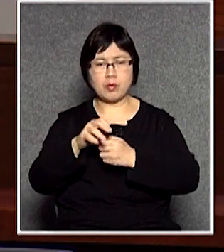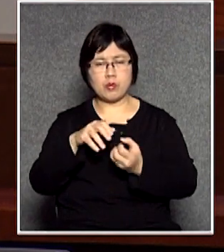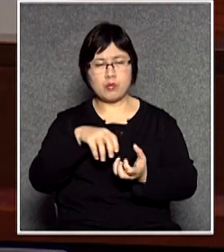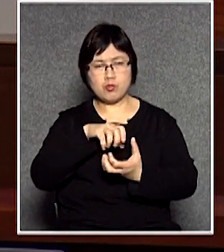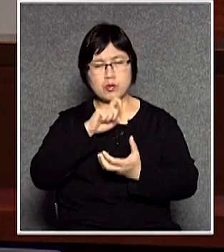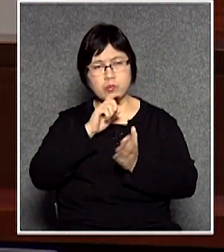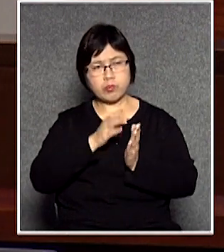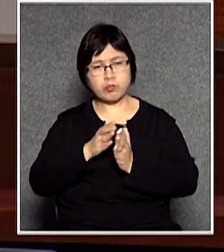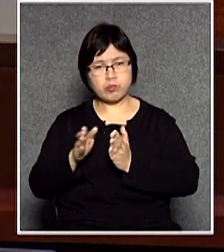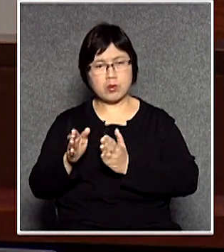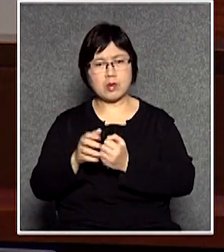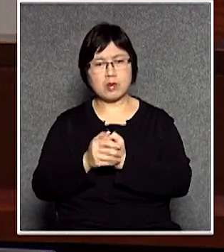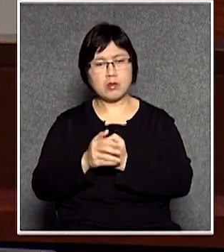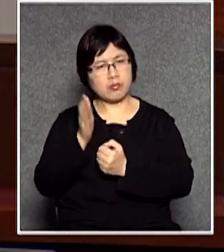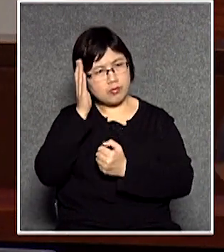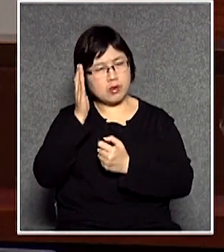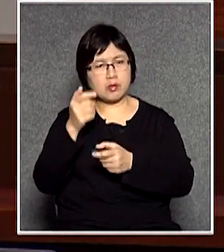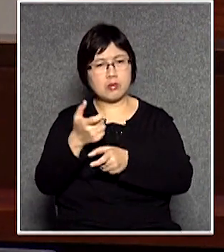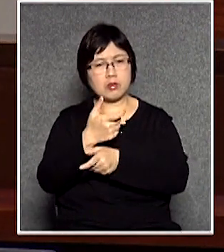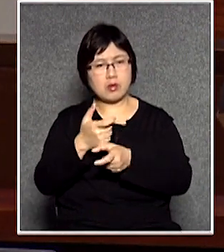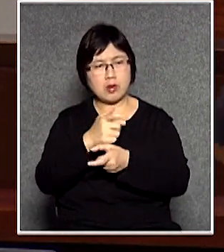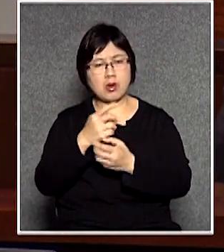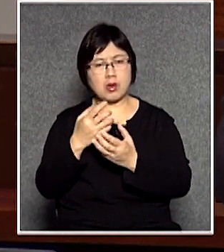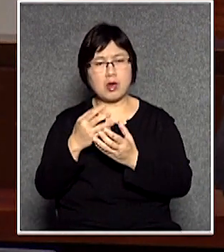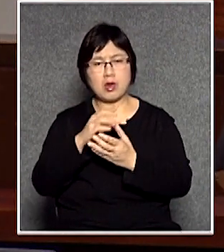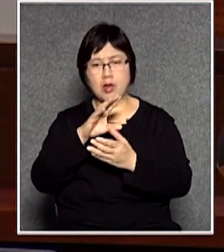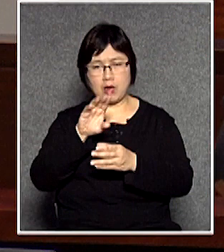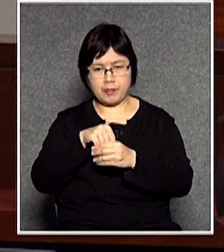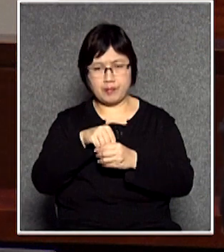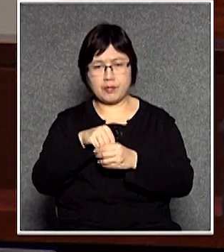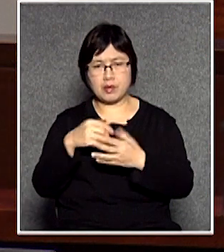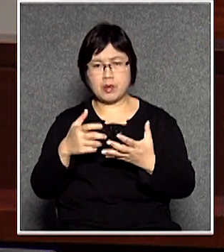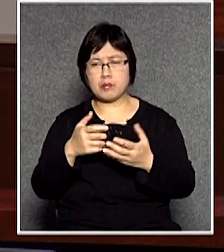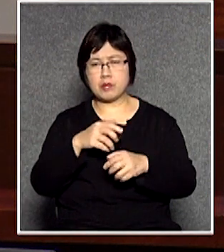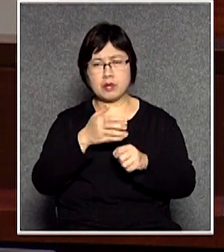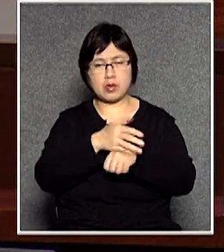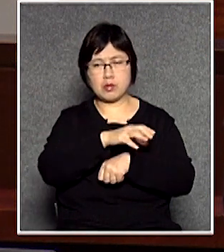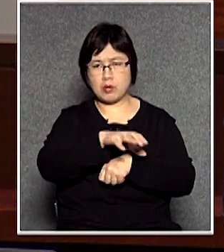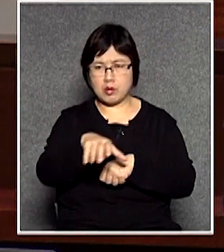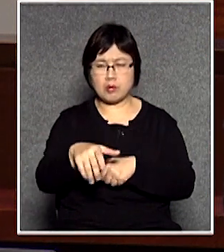序住商混合就變成今天那個社區的面貌